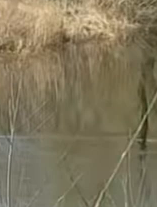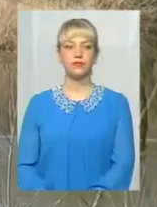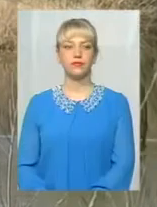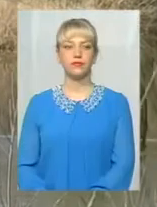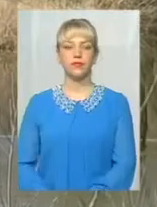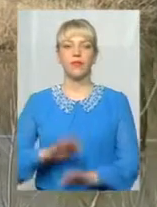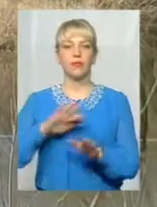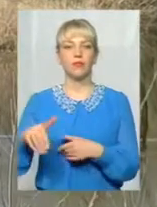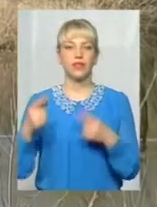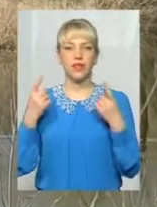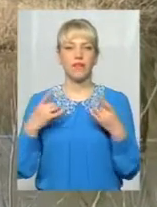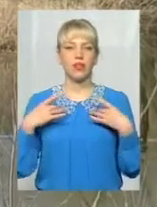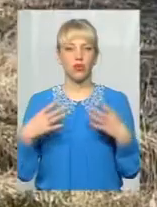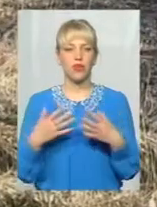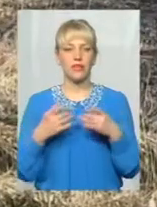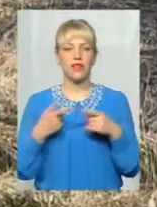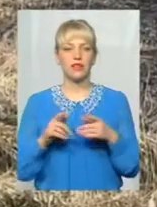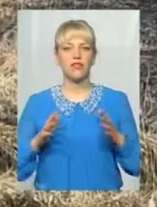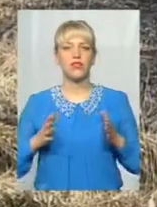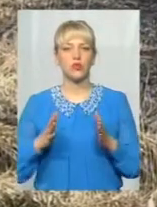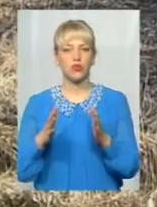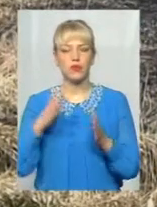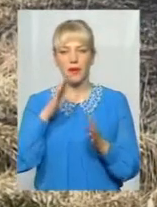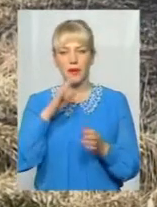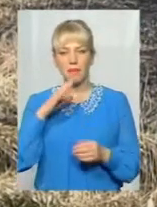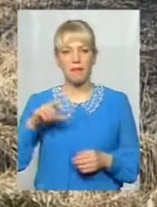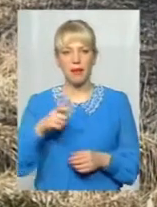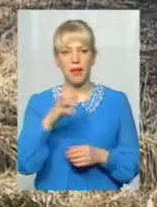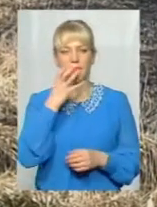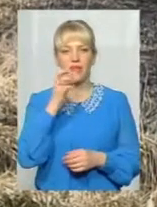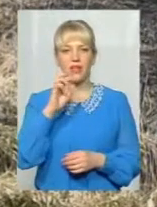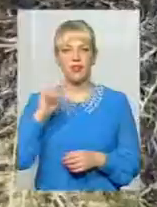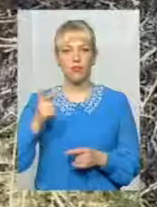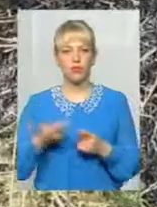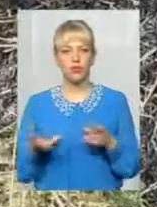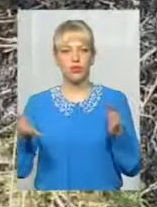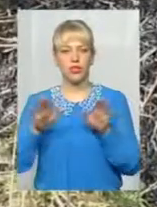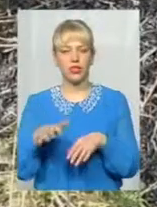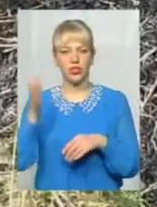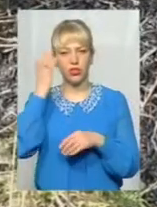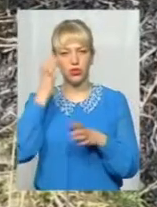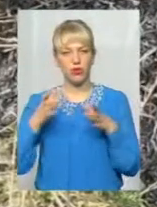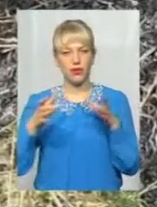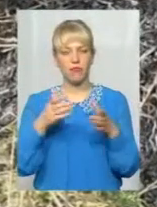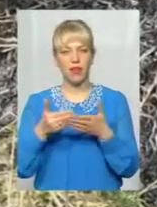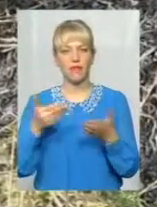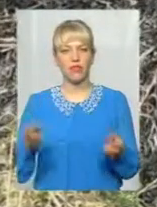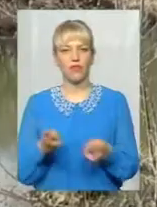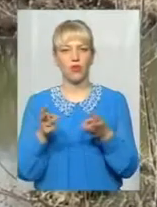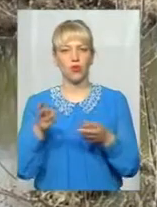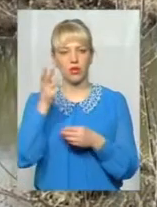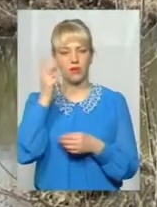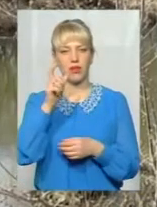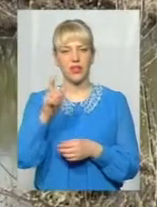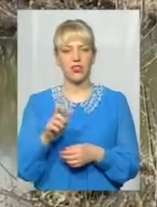Після Великодніх свят уздовж берегів річки Певденний Бух в обласному центрі залишилися чорні плями від вогню. Хмельничанин Станіслав